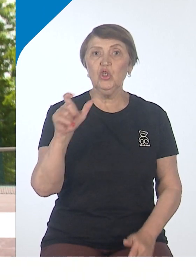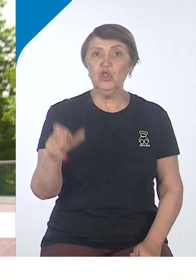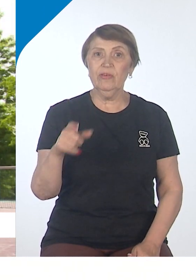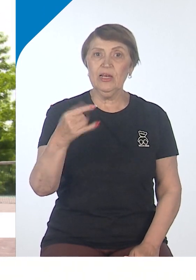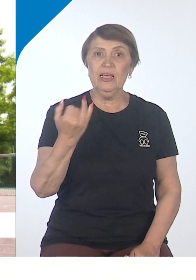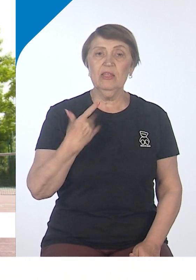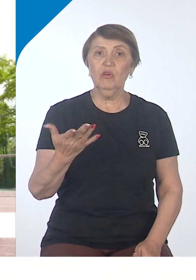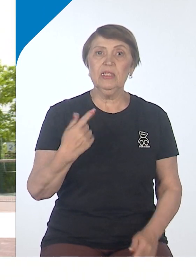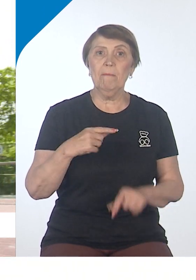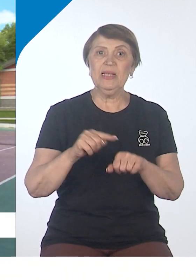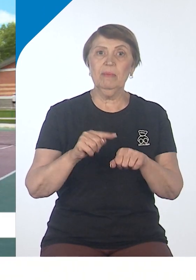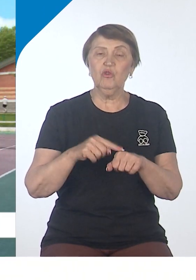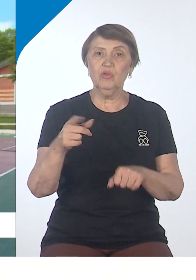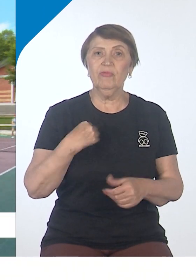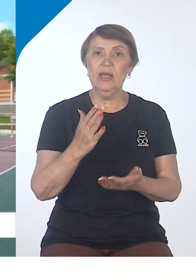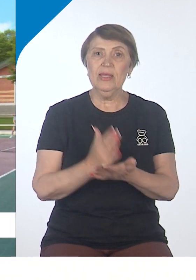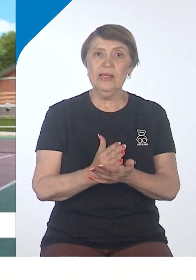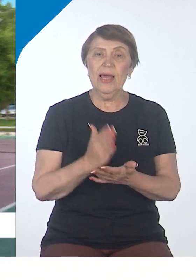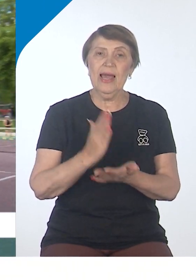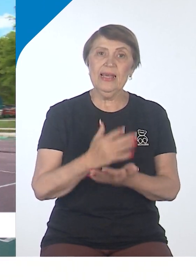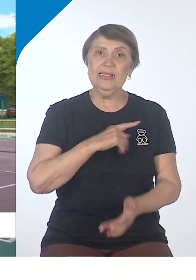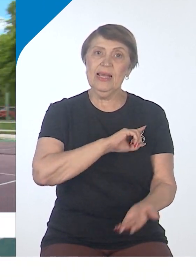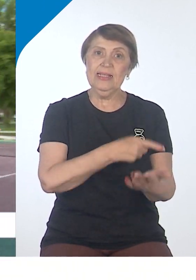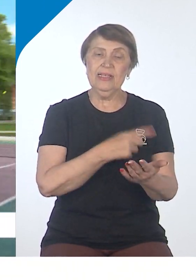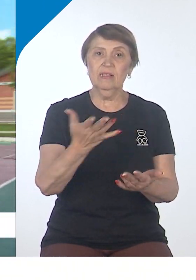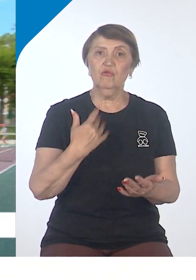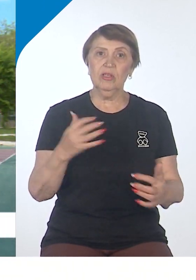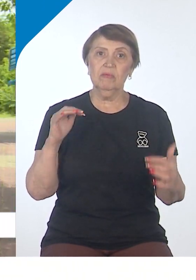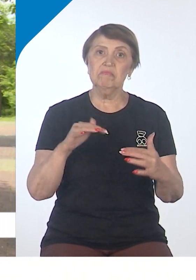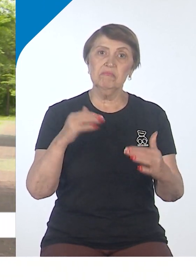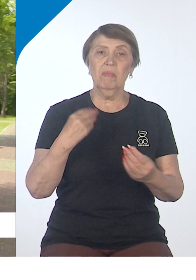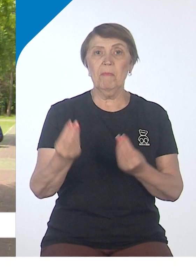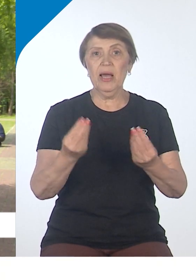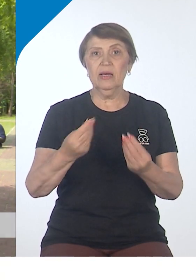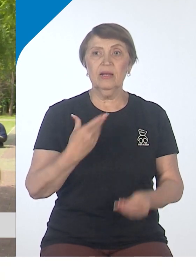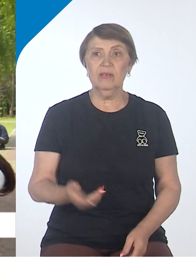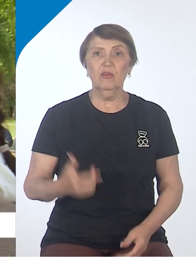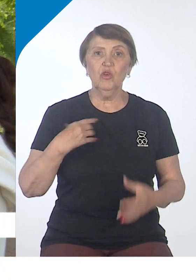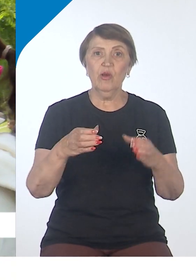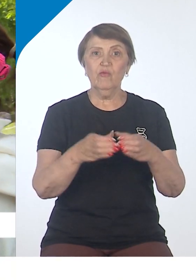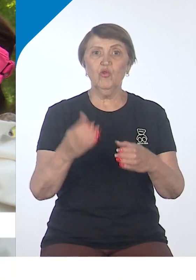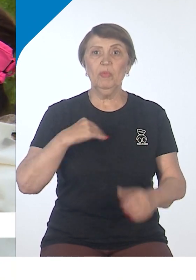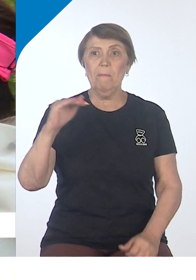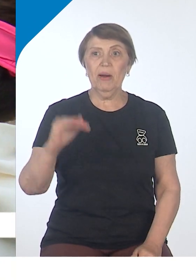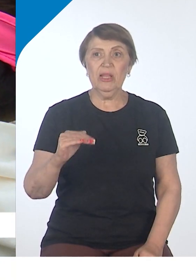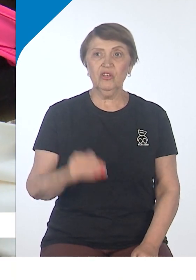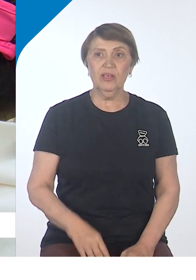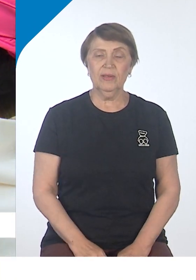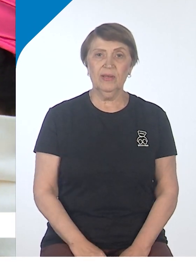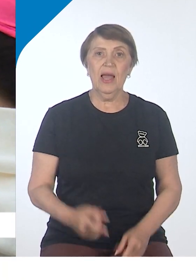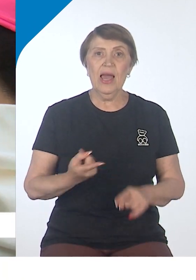самочувствию, есть силы бодаться с молодыми, добро пожаловать в группу помладше. Я японец, так что, да, получается, это